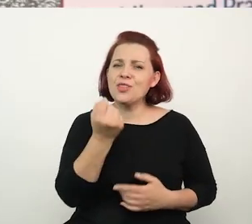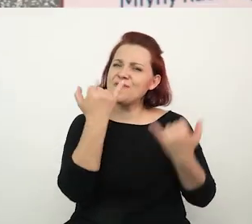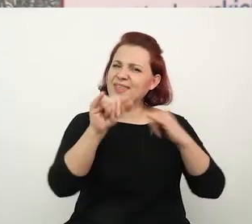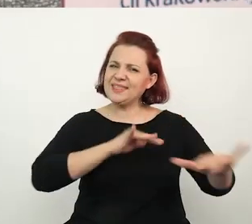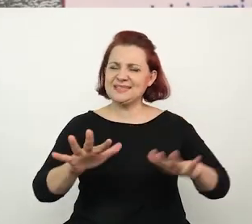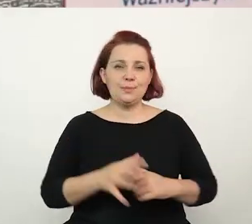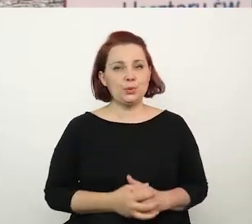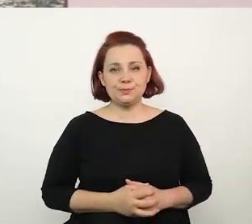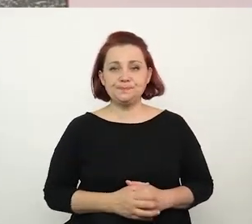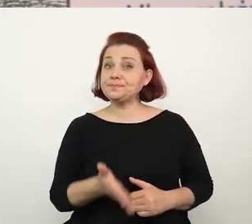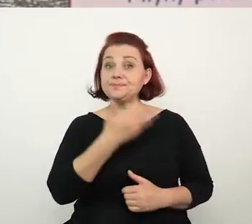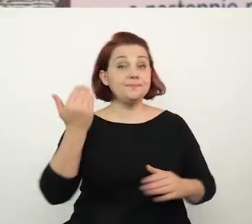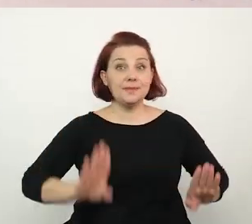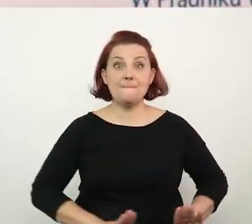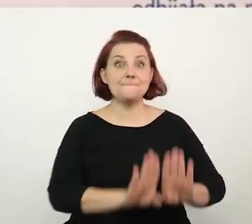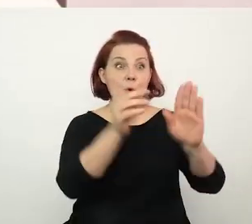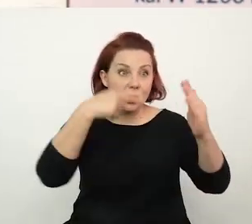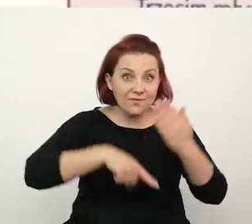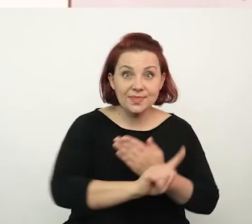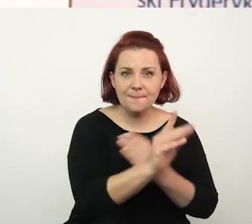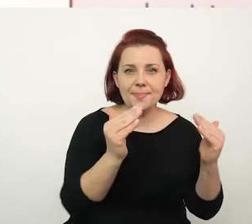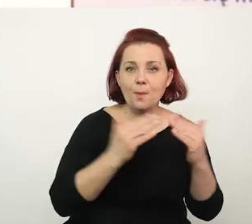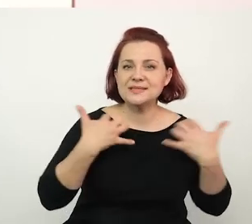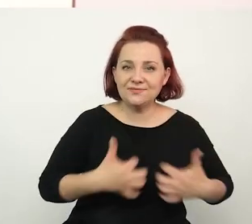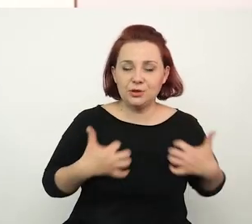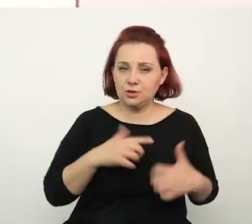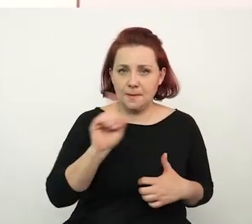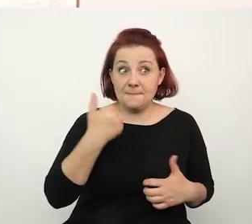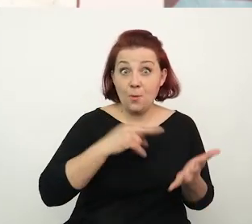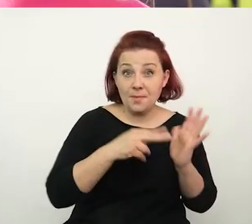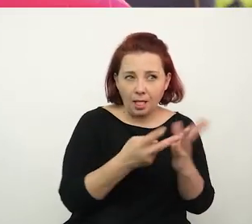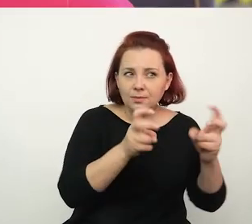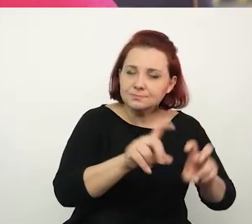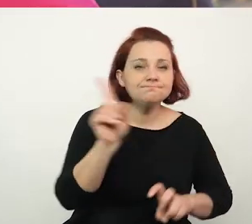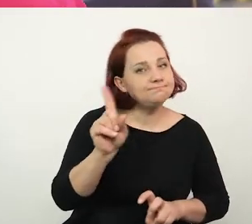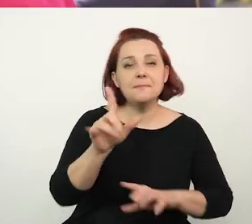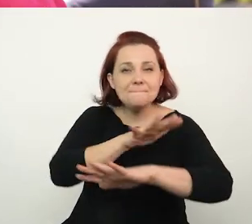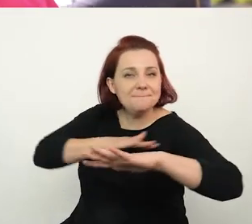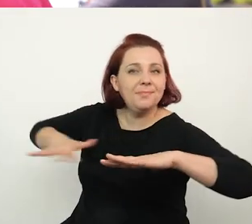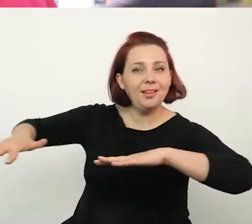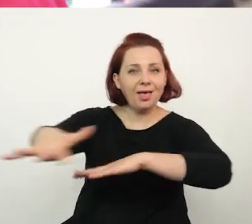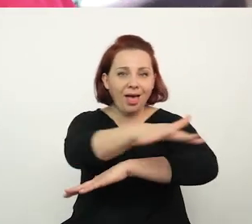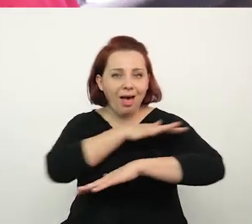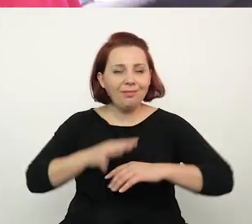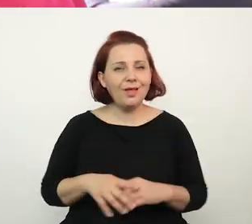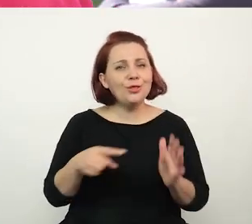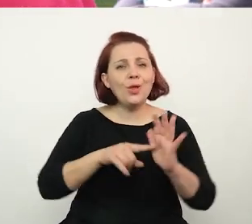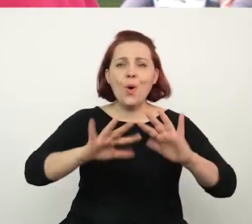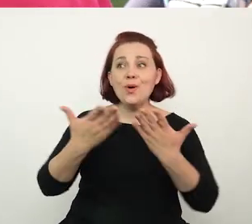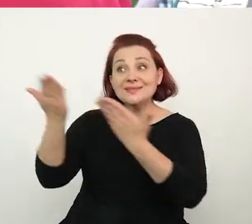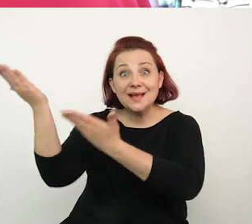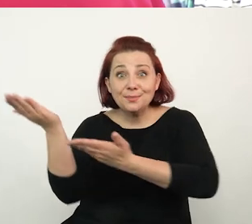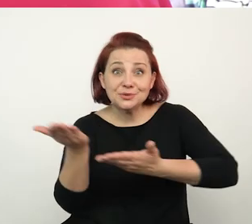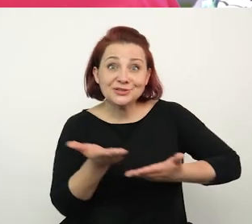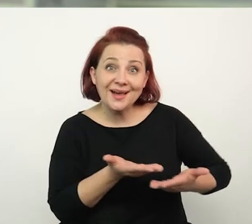Ona nie odbywa się w Muzeum, w Domu Zwierzchnickim, bo to miała postać. Odbywa się w plenerze. Jest takim zaproszeniem do